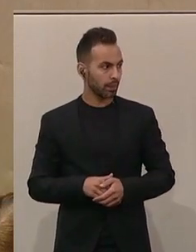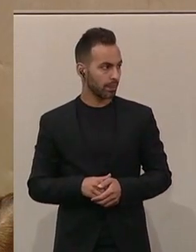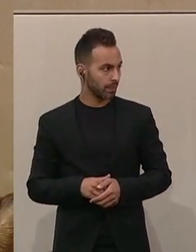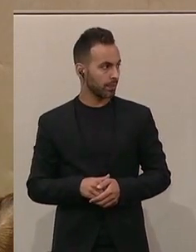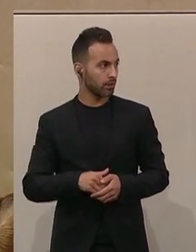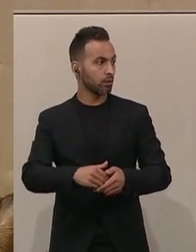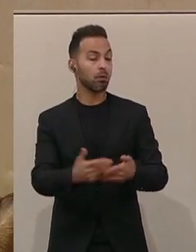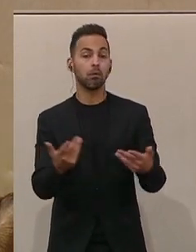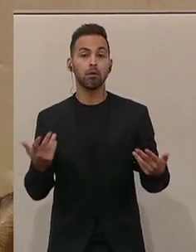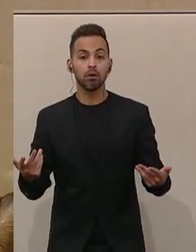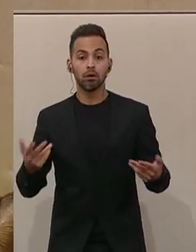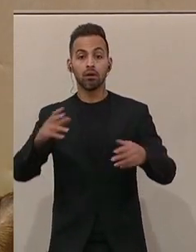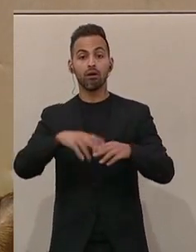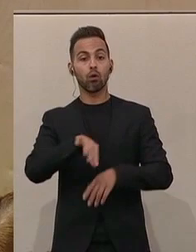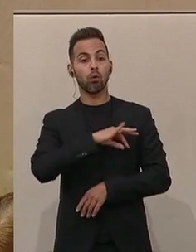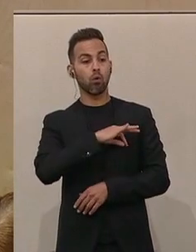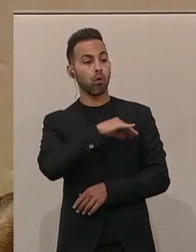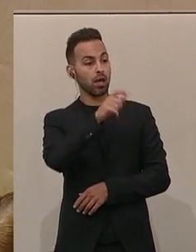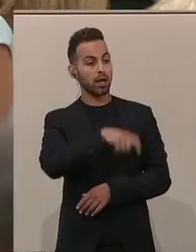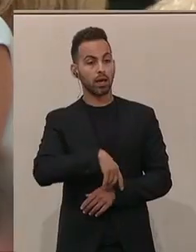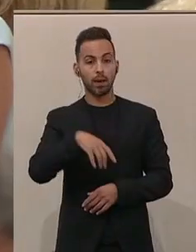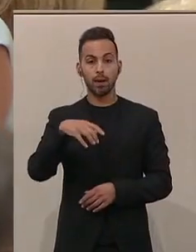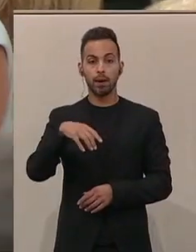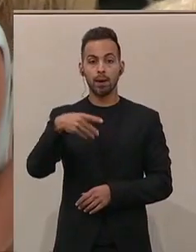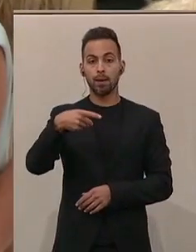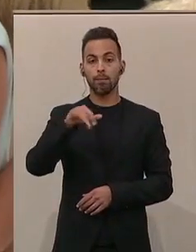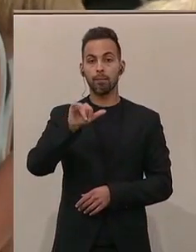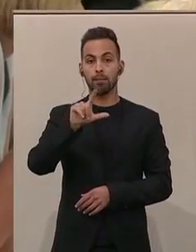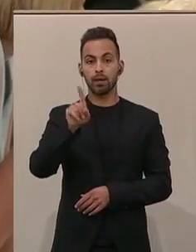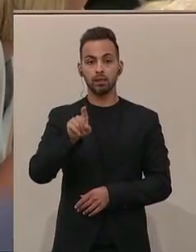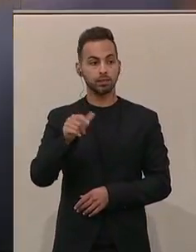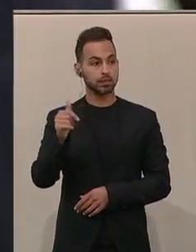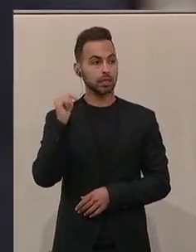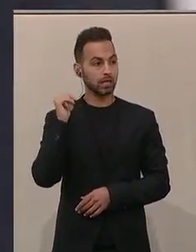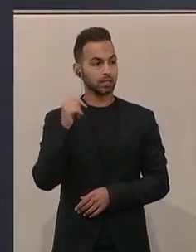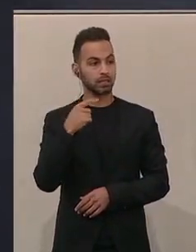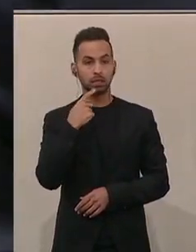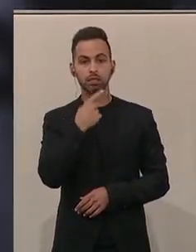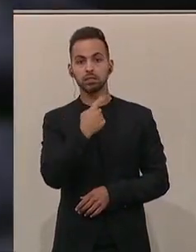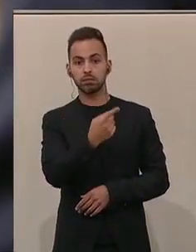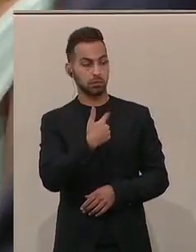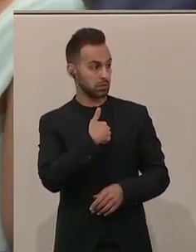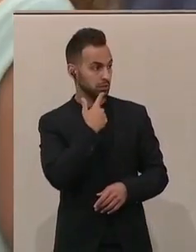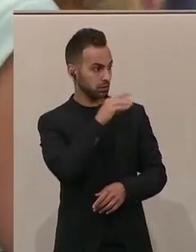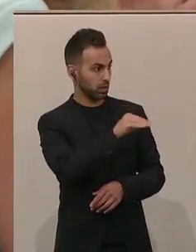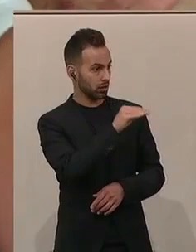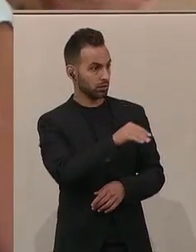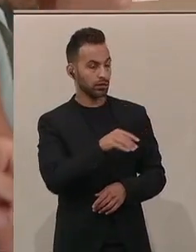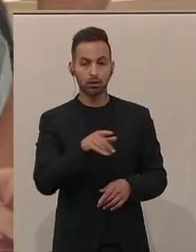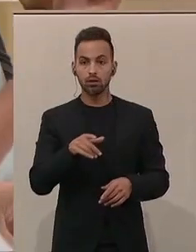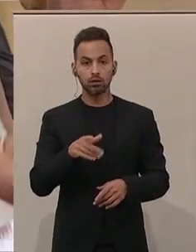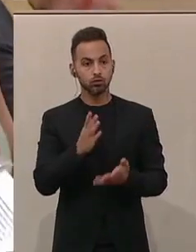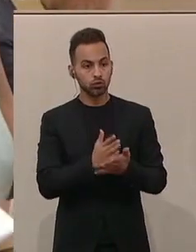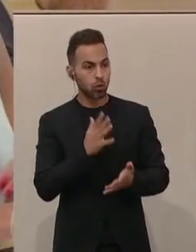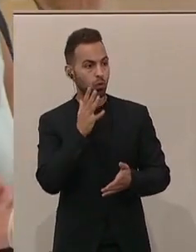Und wenn der Kollege Blesl gestern, ich sage es in Dateinheit, mit euch versucht